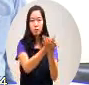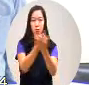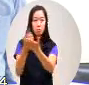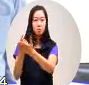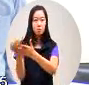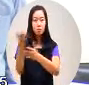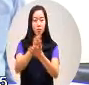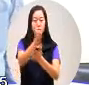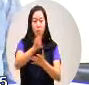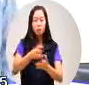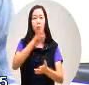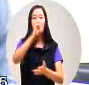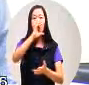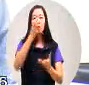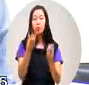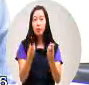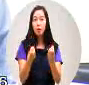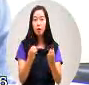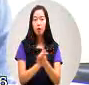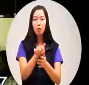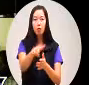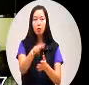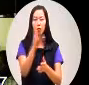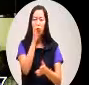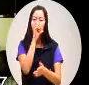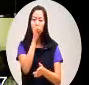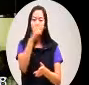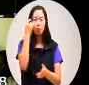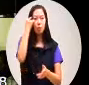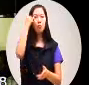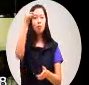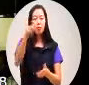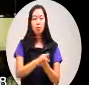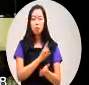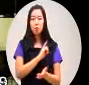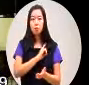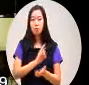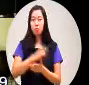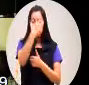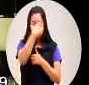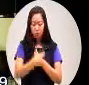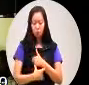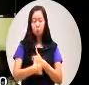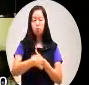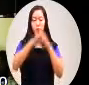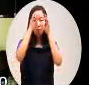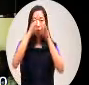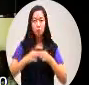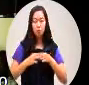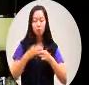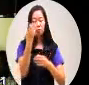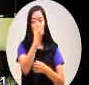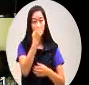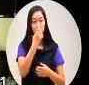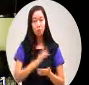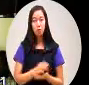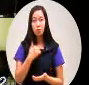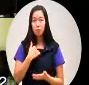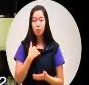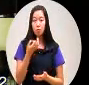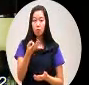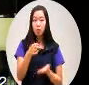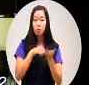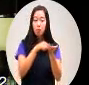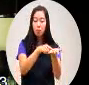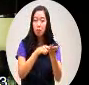水我会感觉到你严明会的主委是不是该检讨这个勤款了没有